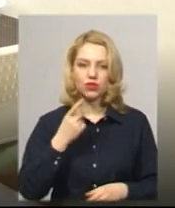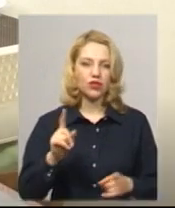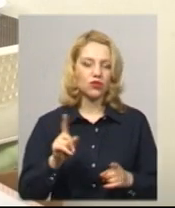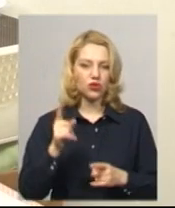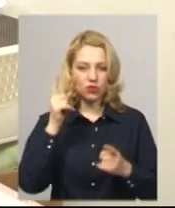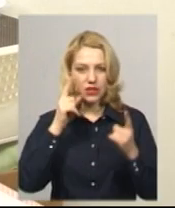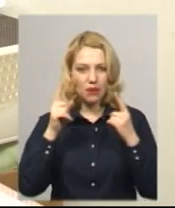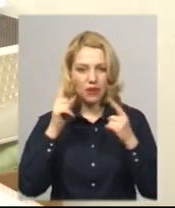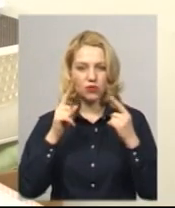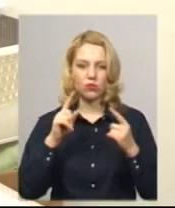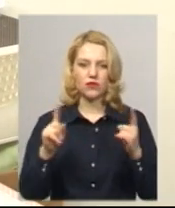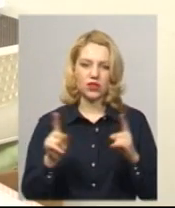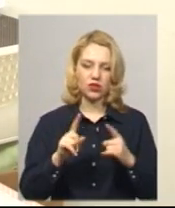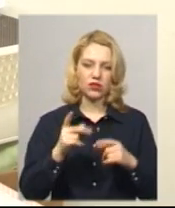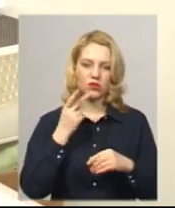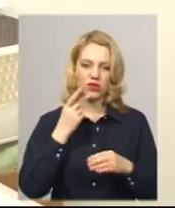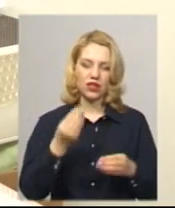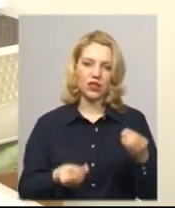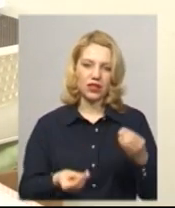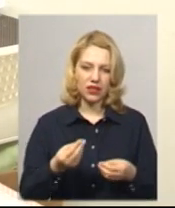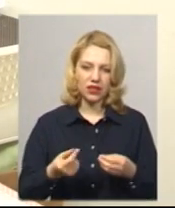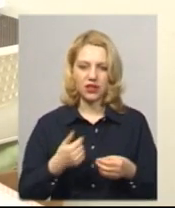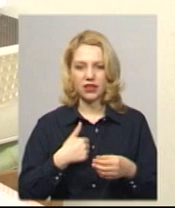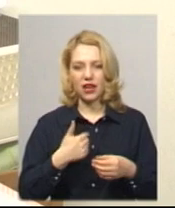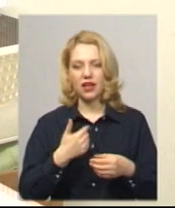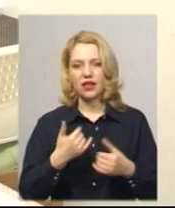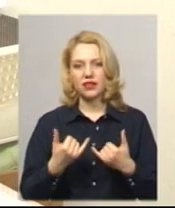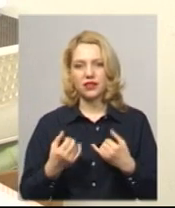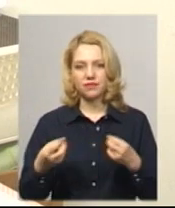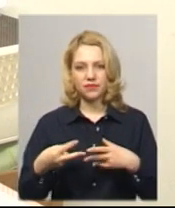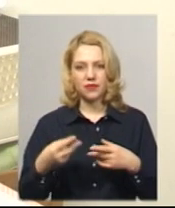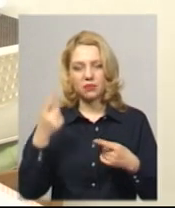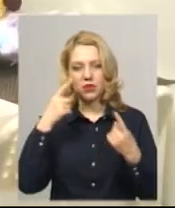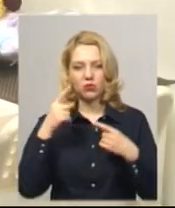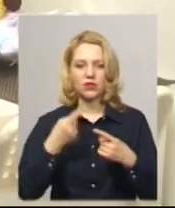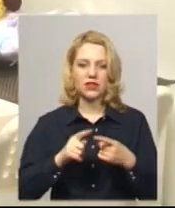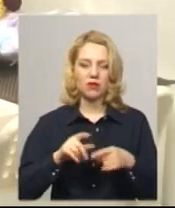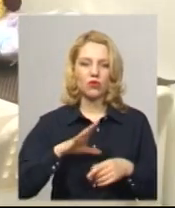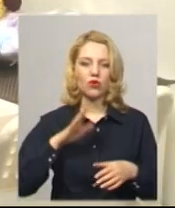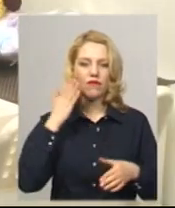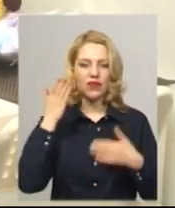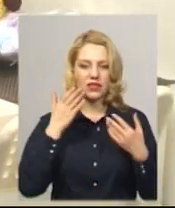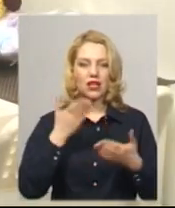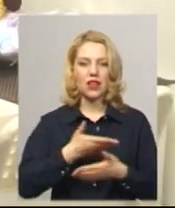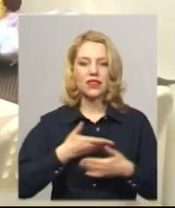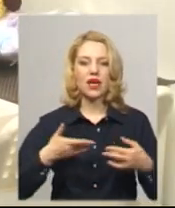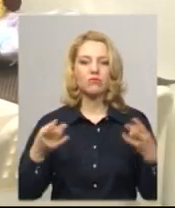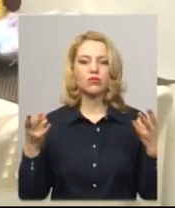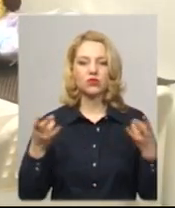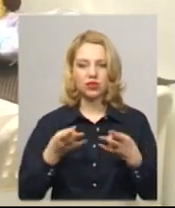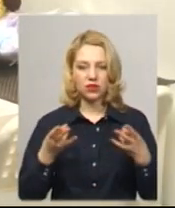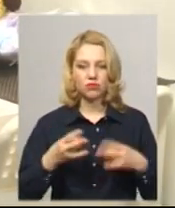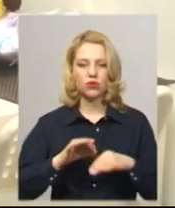придумували, постійно якісь ігри. Я їм придумувала і це було дуже весело. Нам потрібно навіть